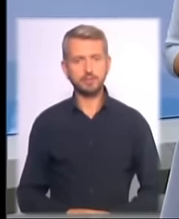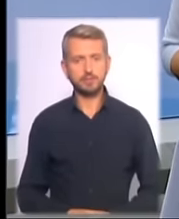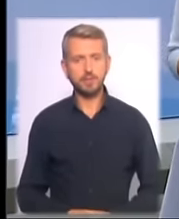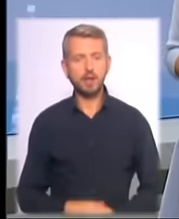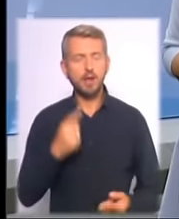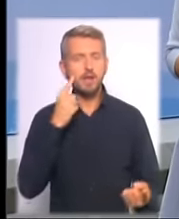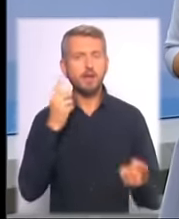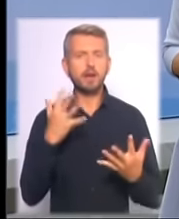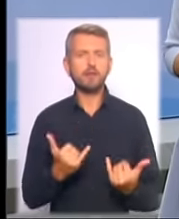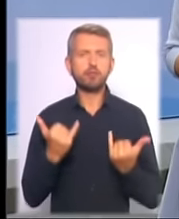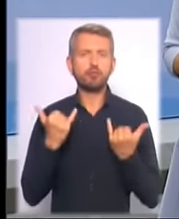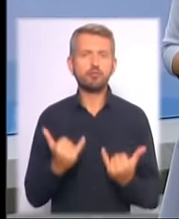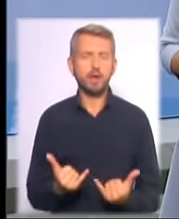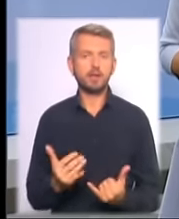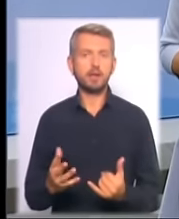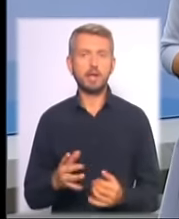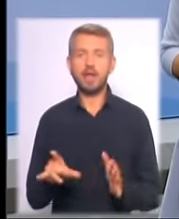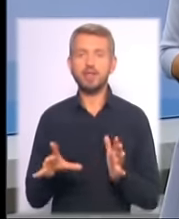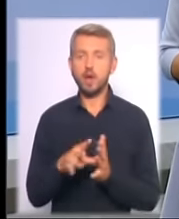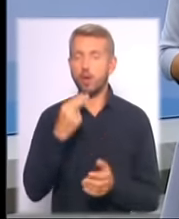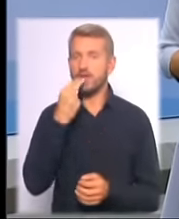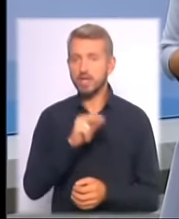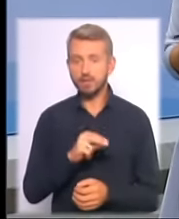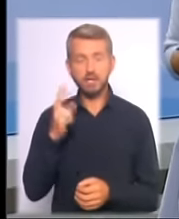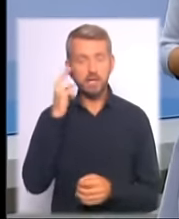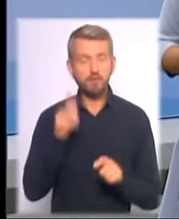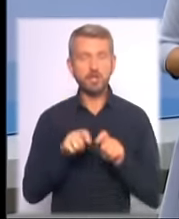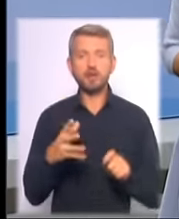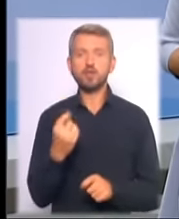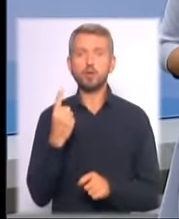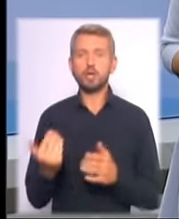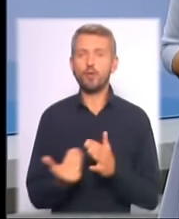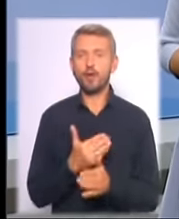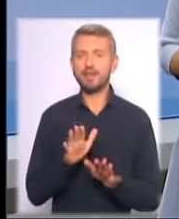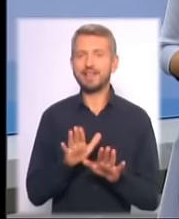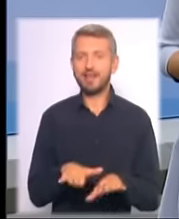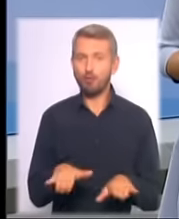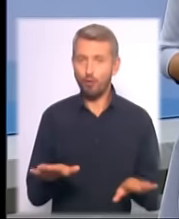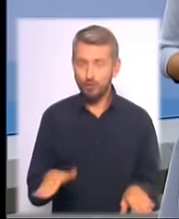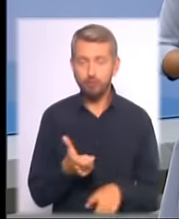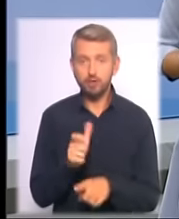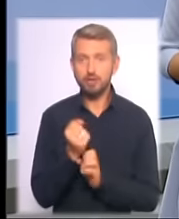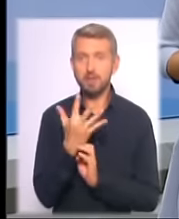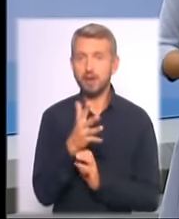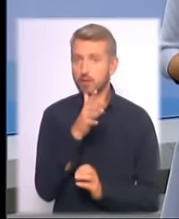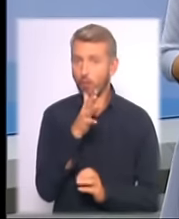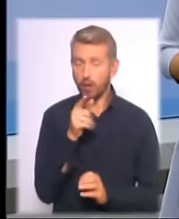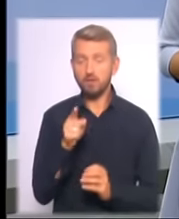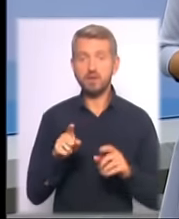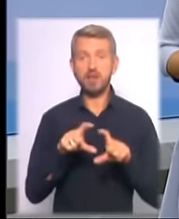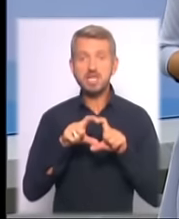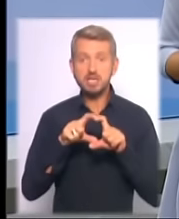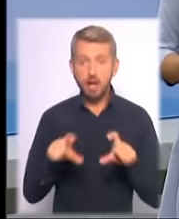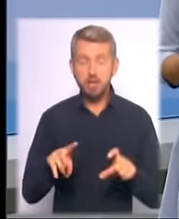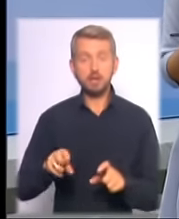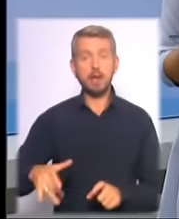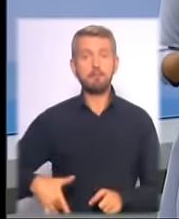Яскравий, сучасний та енергоефективний. В столиці відкрили ще один новенький садочок. Більше 15 років цей заклад на